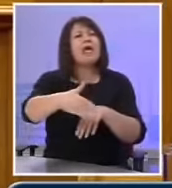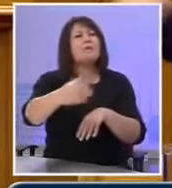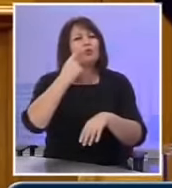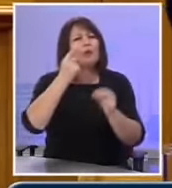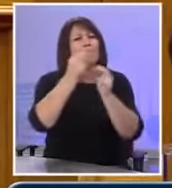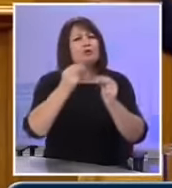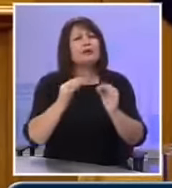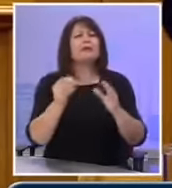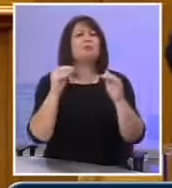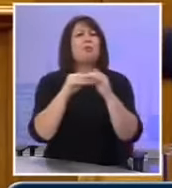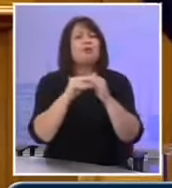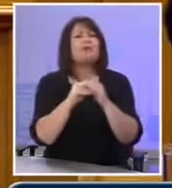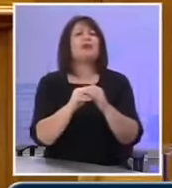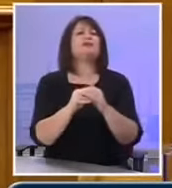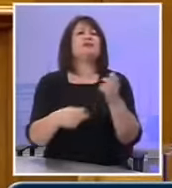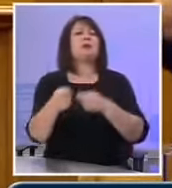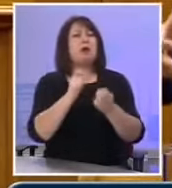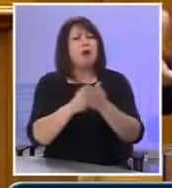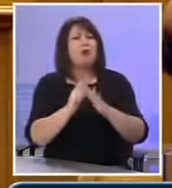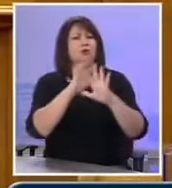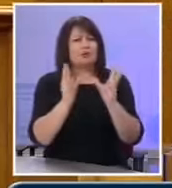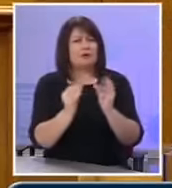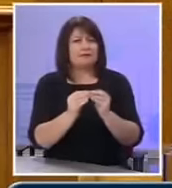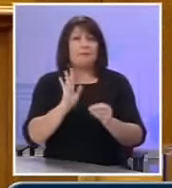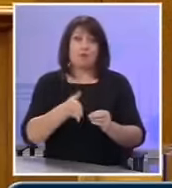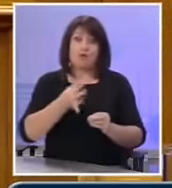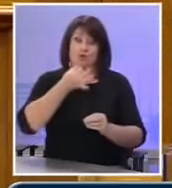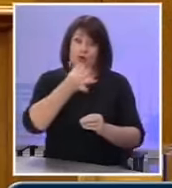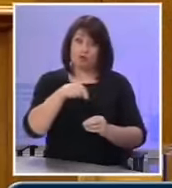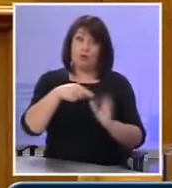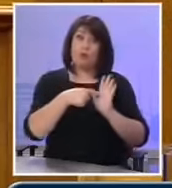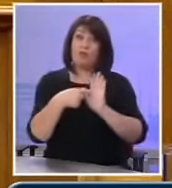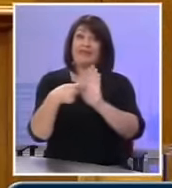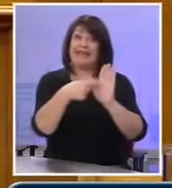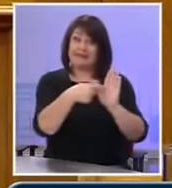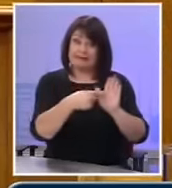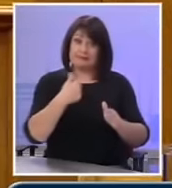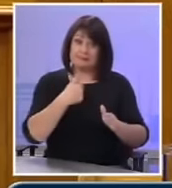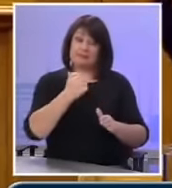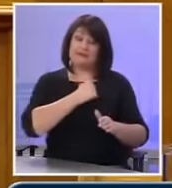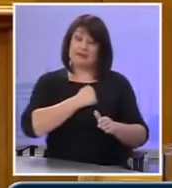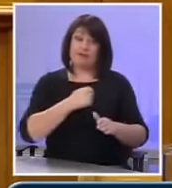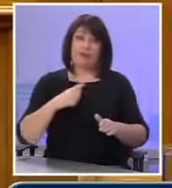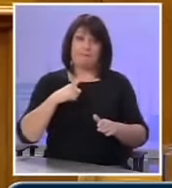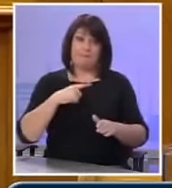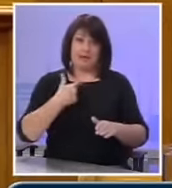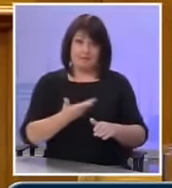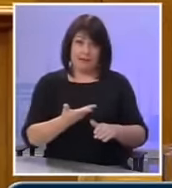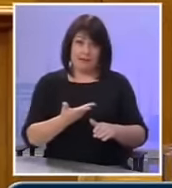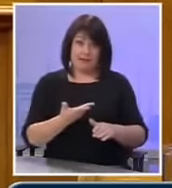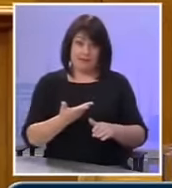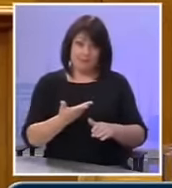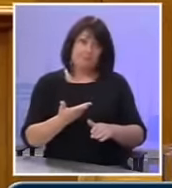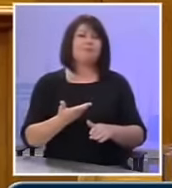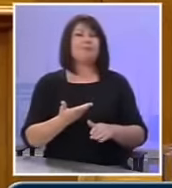αποτέλεσμα στις επενδύσεις, στην κατανάλωση. Και άρα από αυτό μπορώ να σας πω ότι η δική μας εκτίμηση και η εκτίμηση του ΣΟΕ